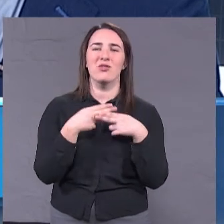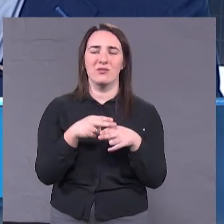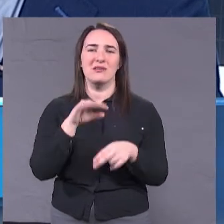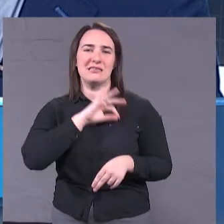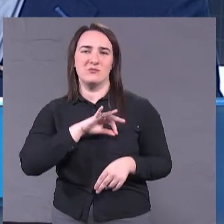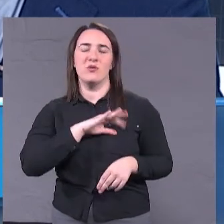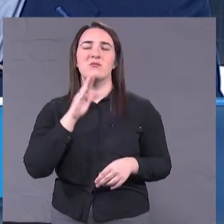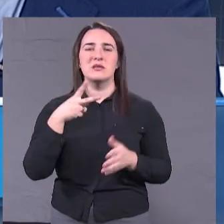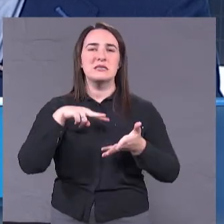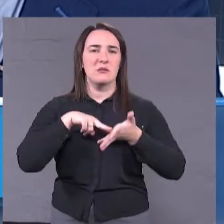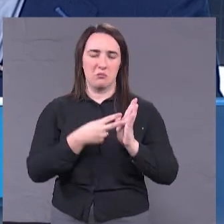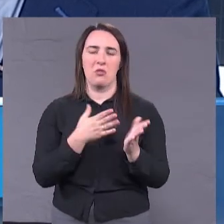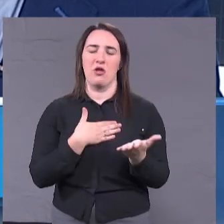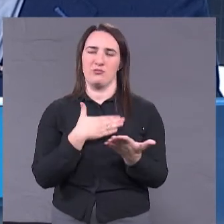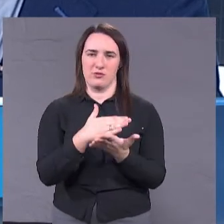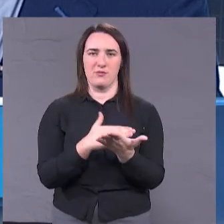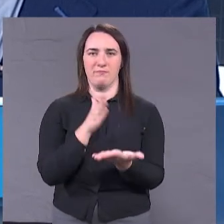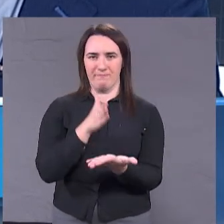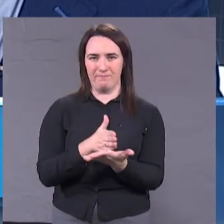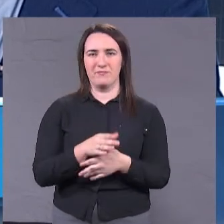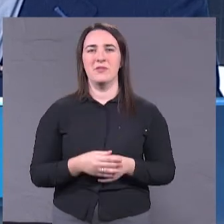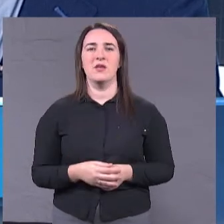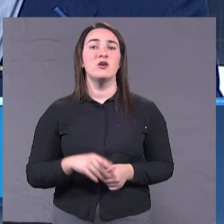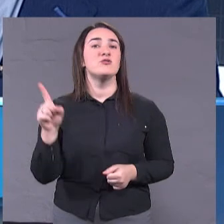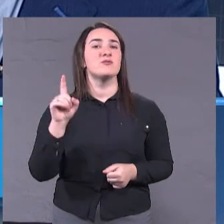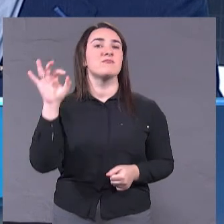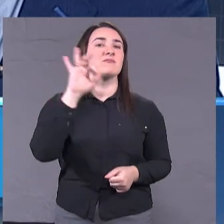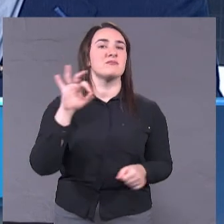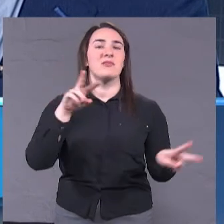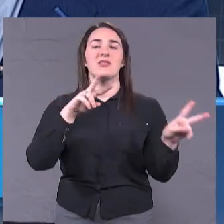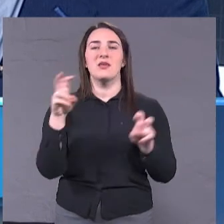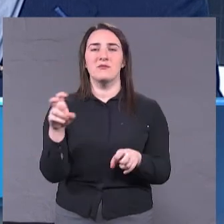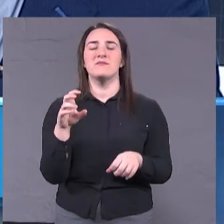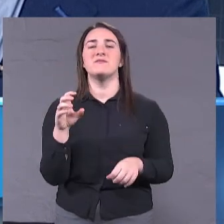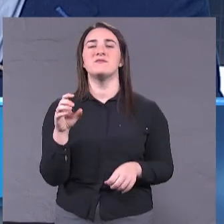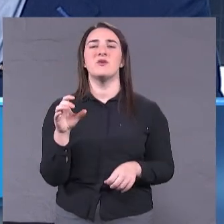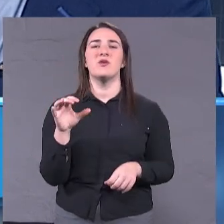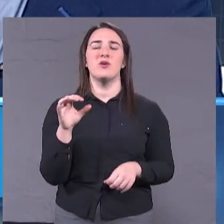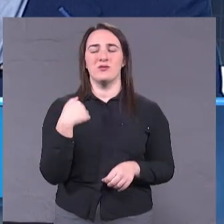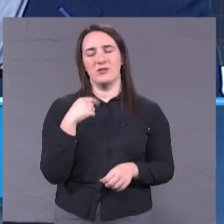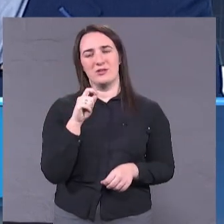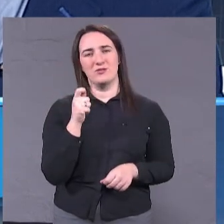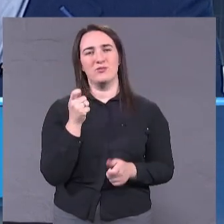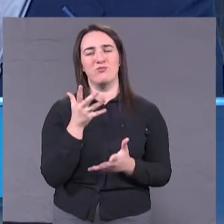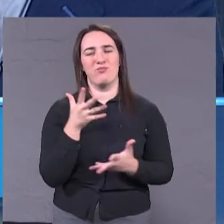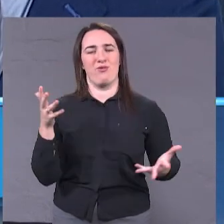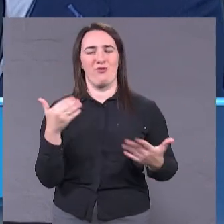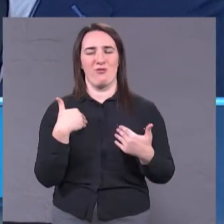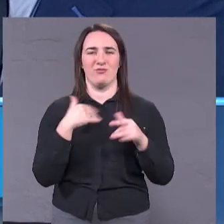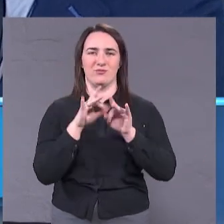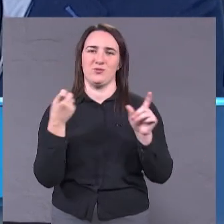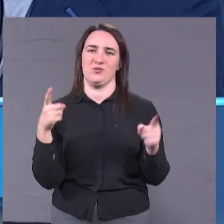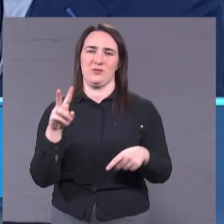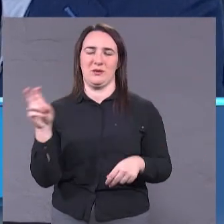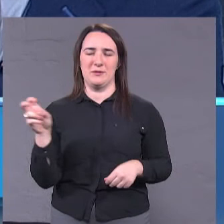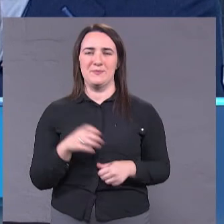запланировані в нашій програмі. Що касається, все-таки я немножечко хотів би більше розширити, але, ви знаєте,